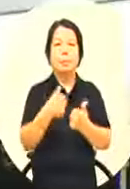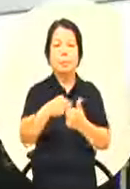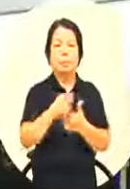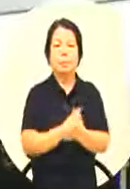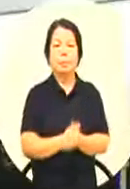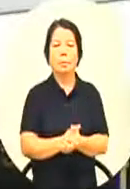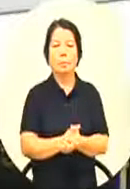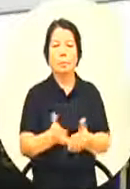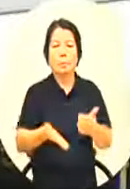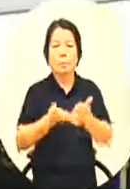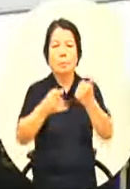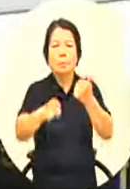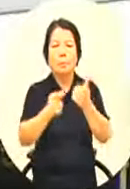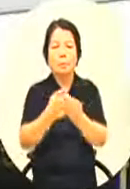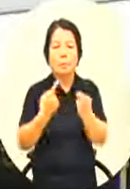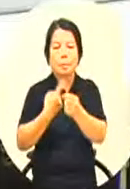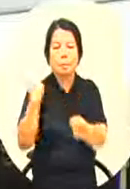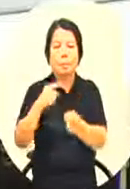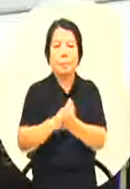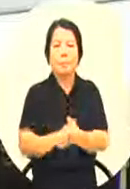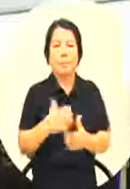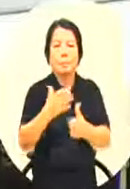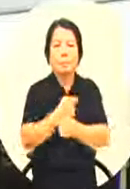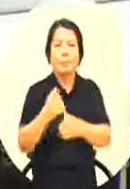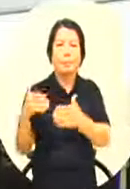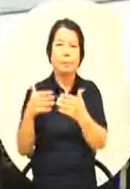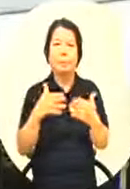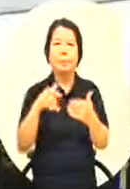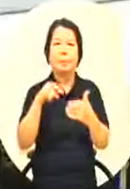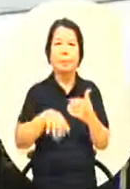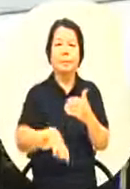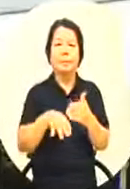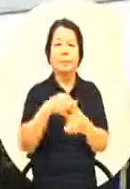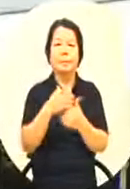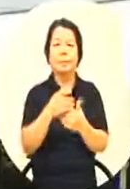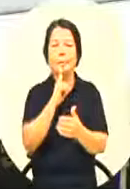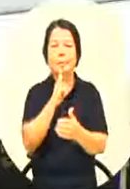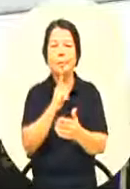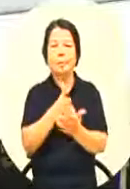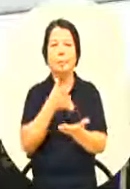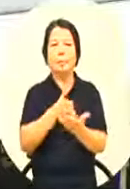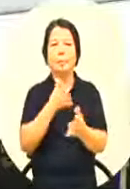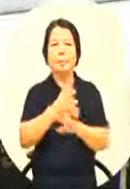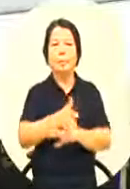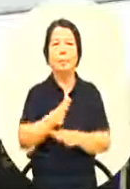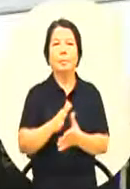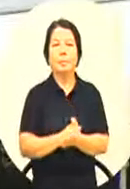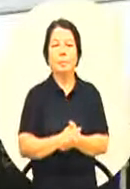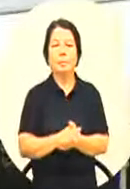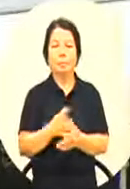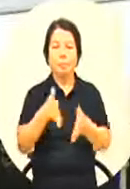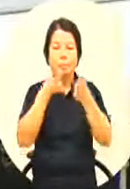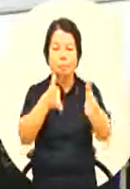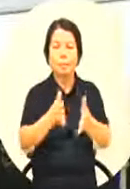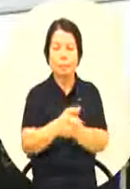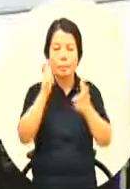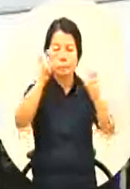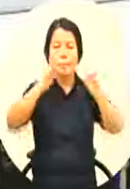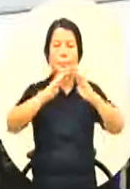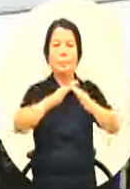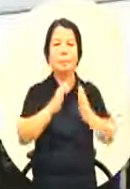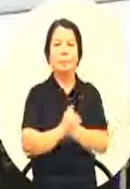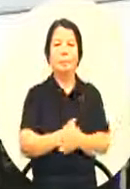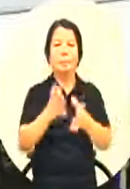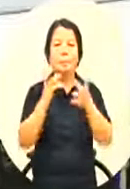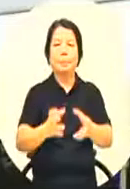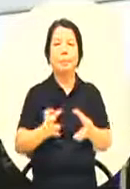我在去年的我的总咨询里面我有提到说就是针对我们高雄市所